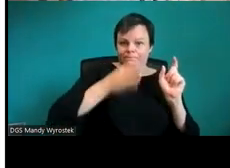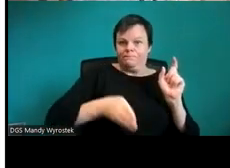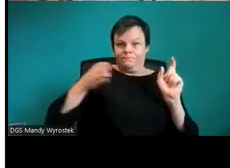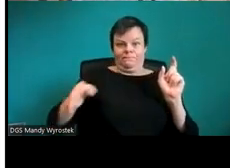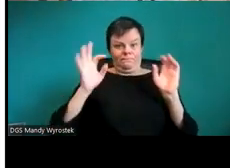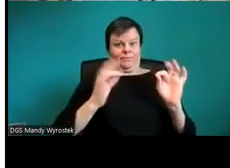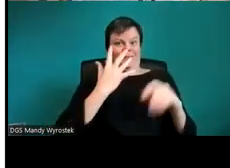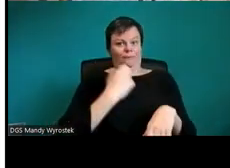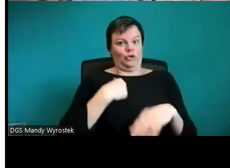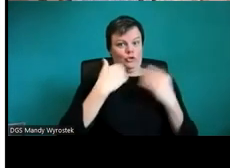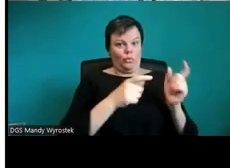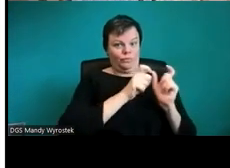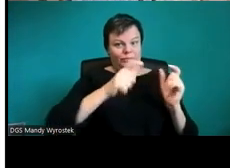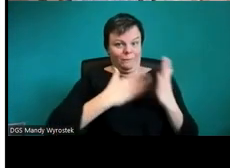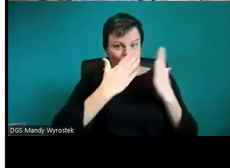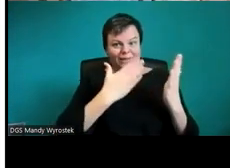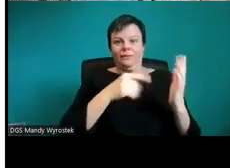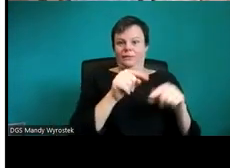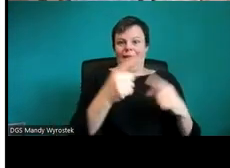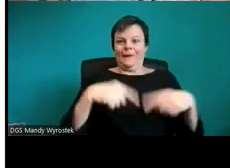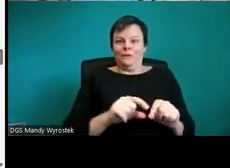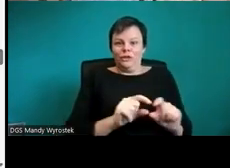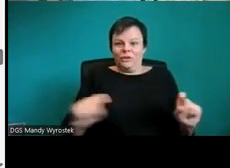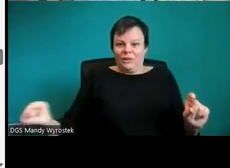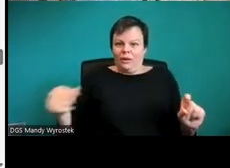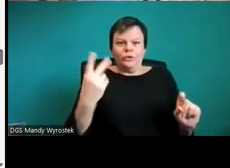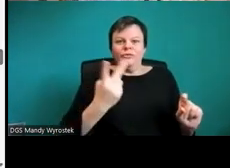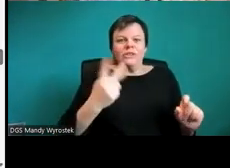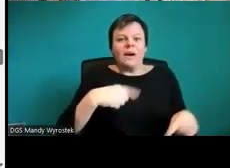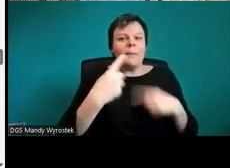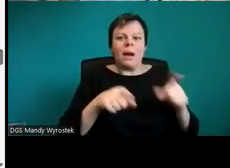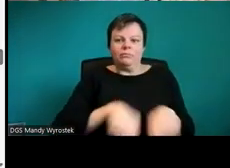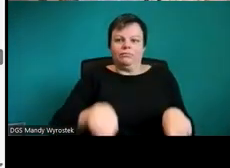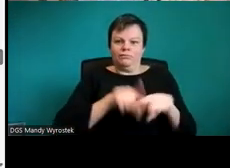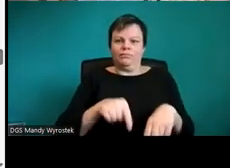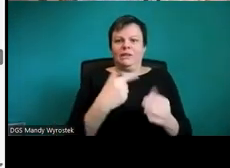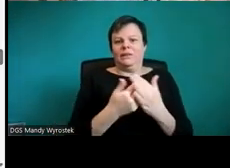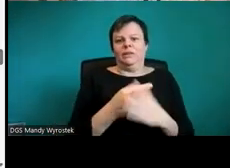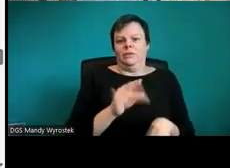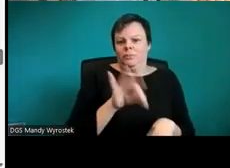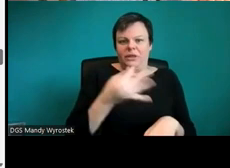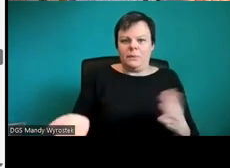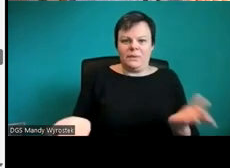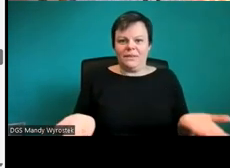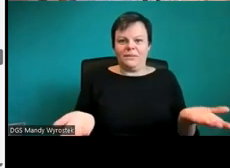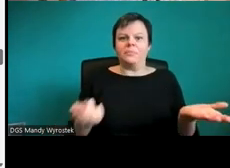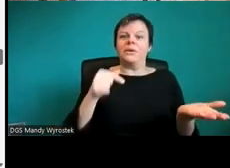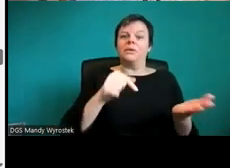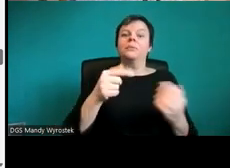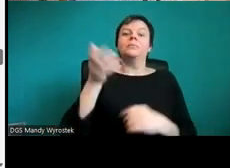Und das ist aber nur so in der Präsentationsansicht. Foliebereich, Folie 15. In der